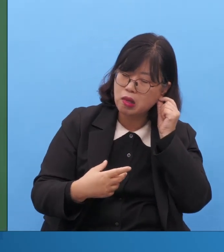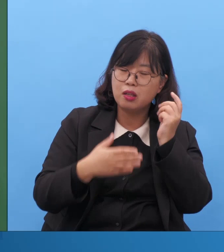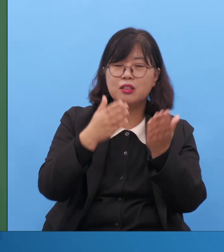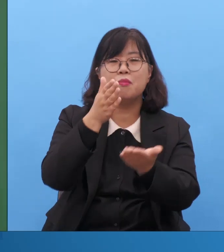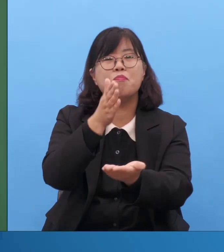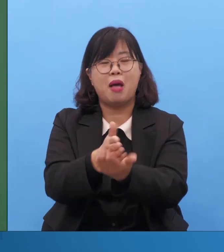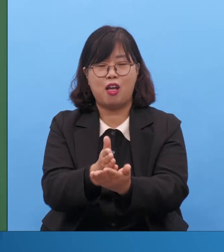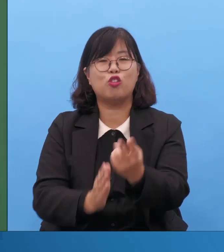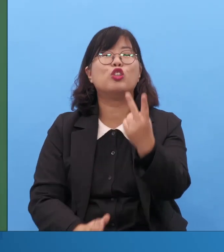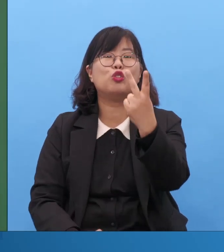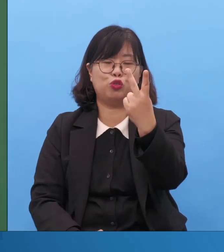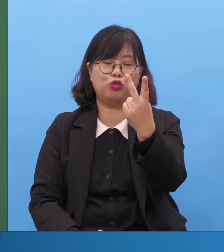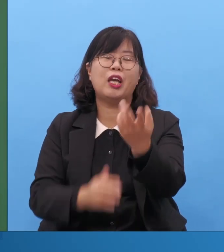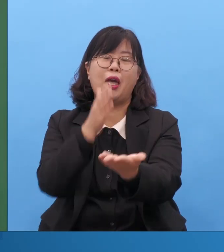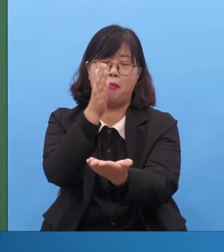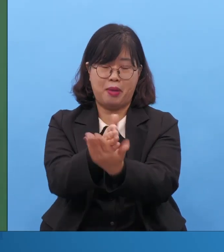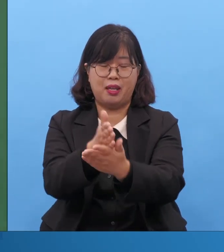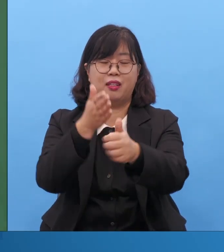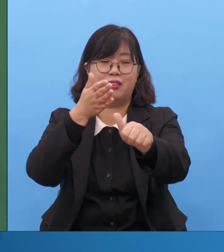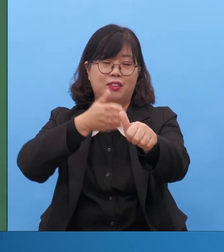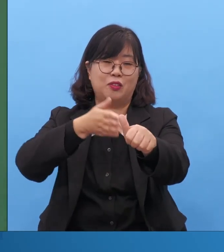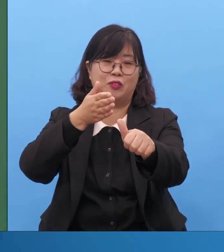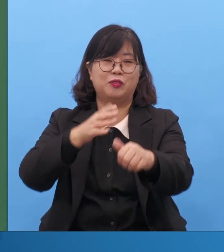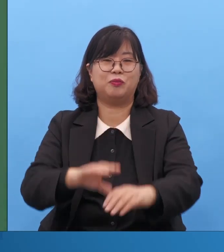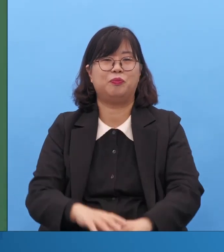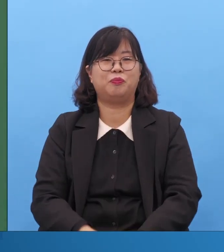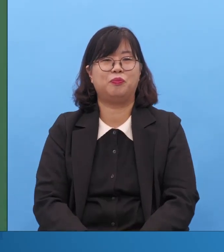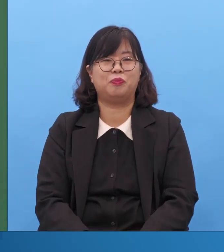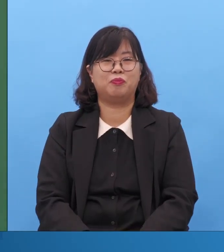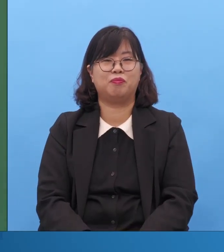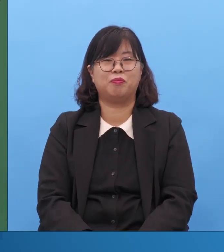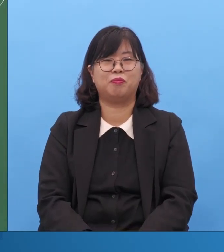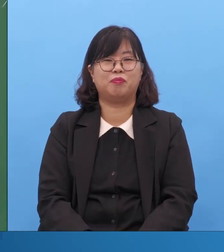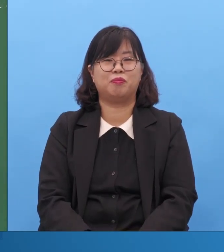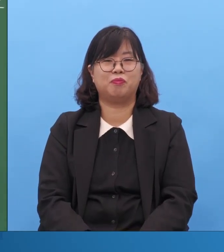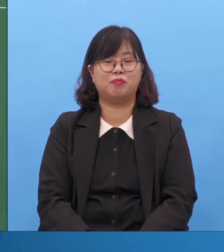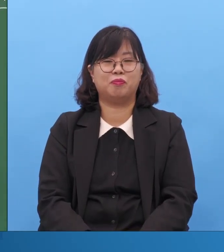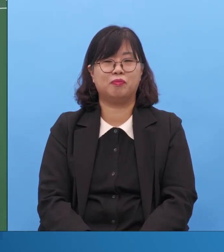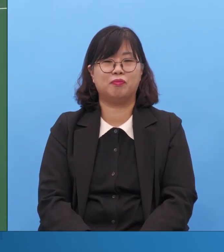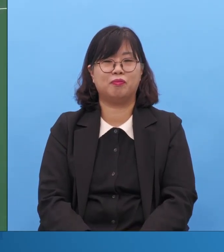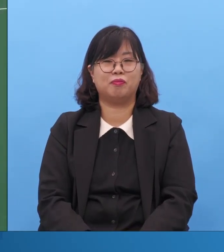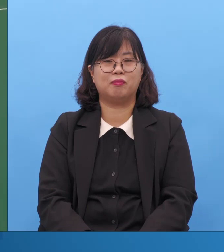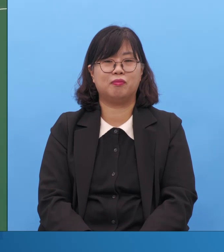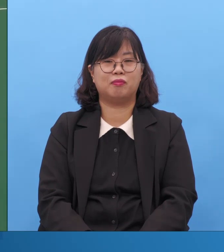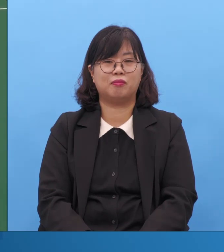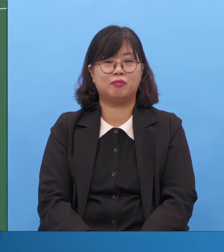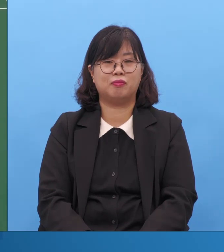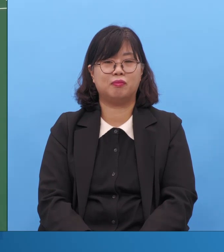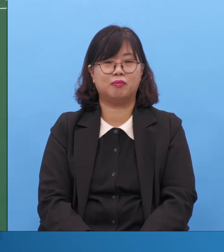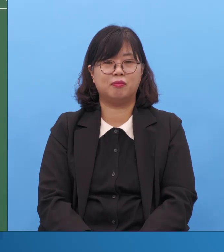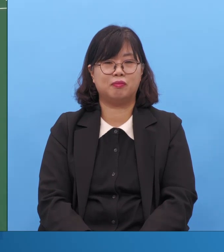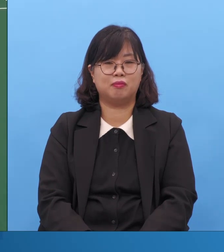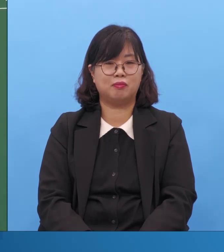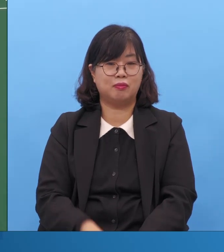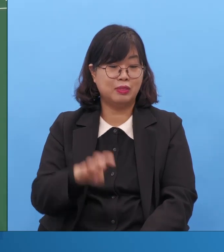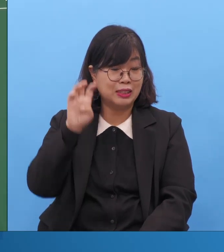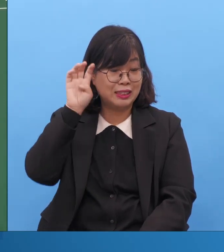분위기와 여론 아니라는 거죠